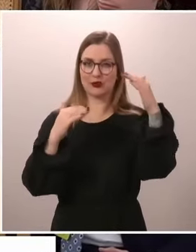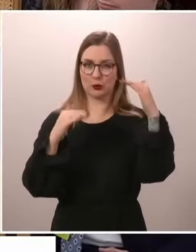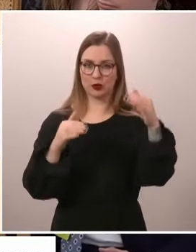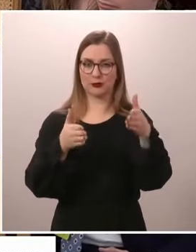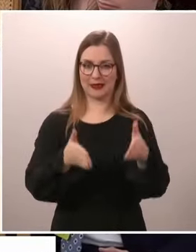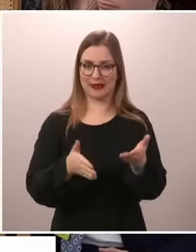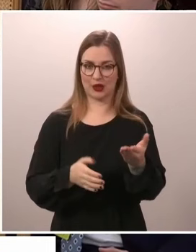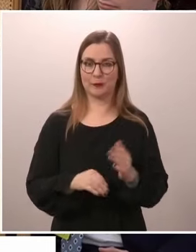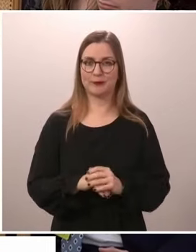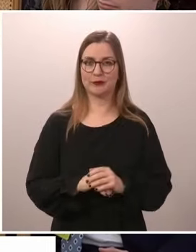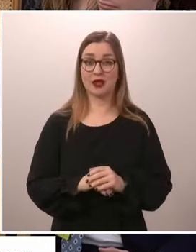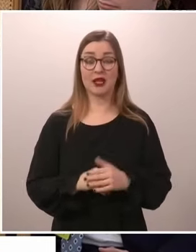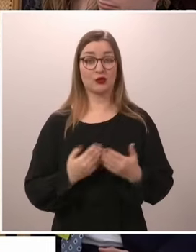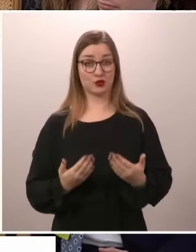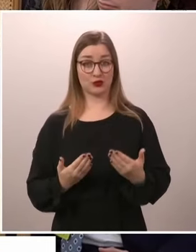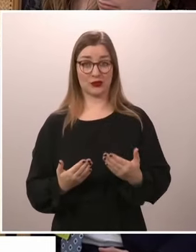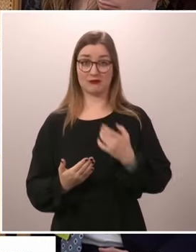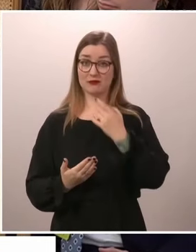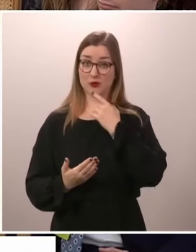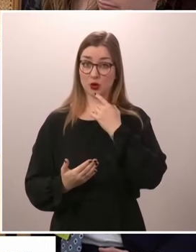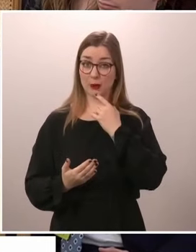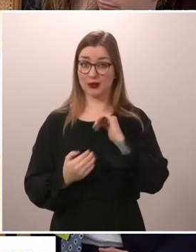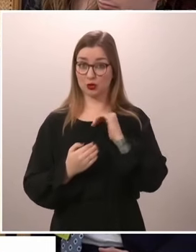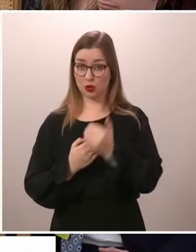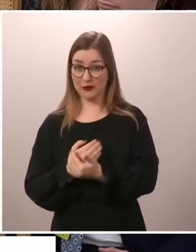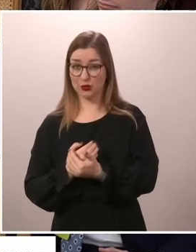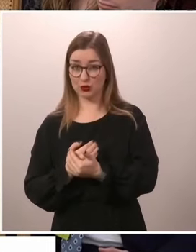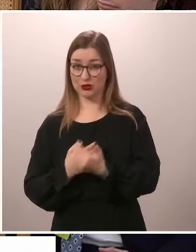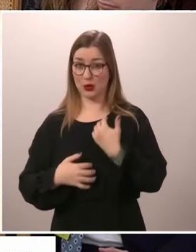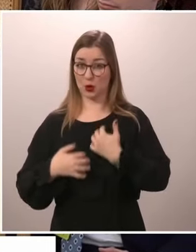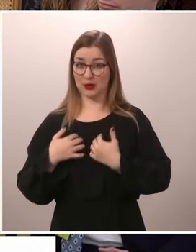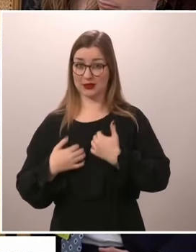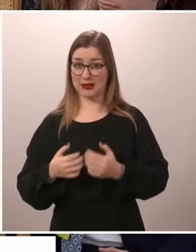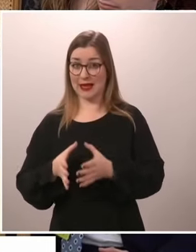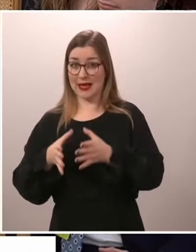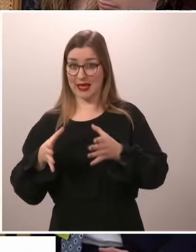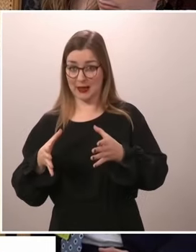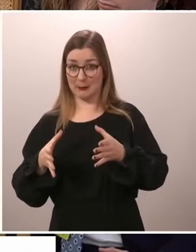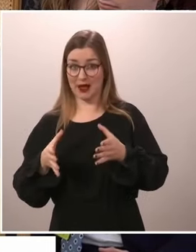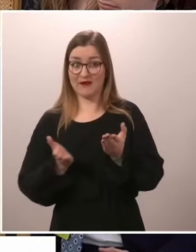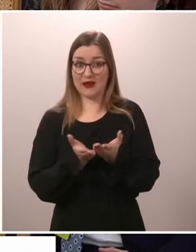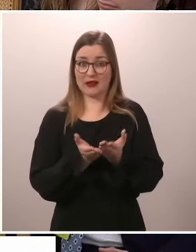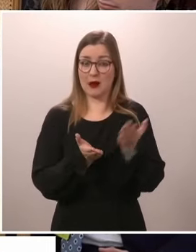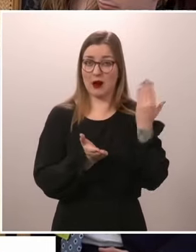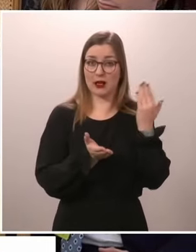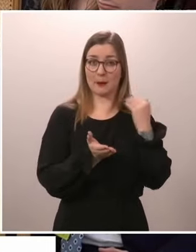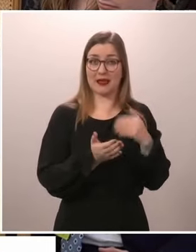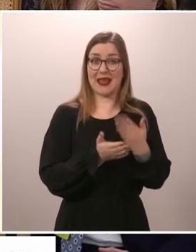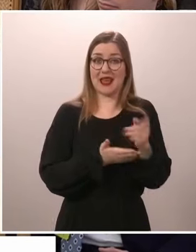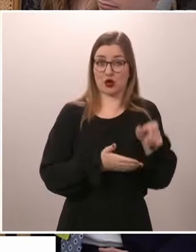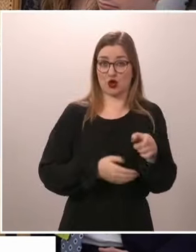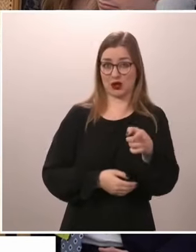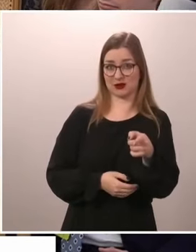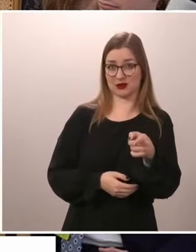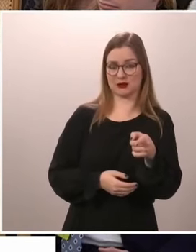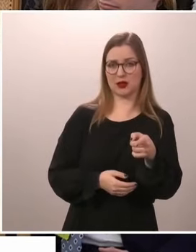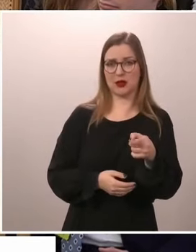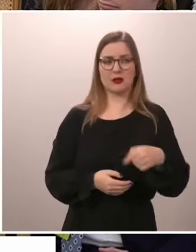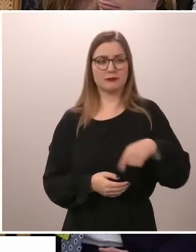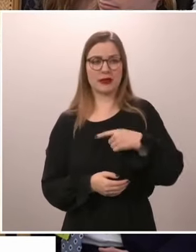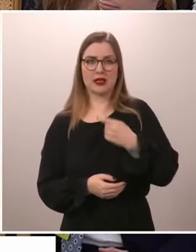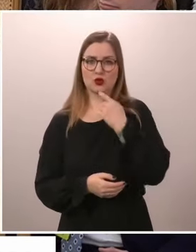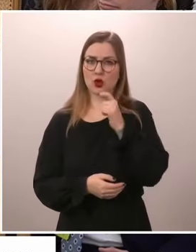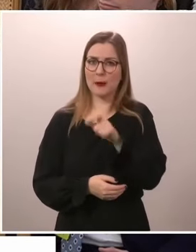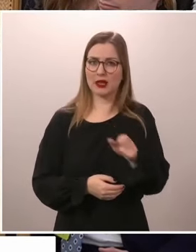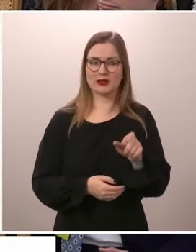huolissanne Suomen turvallisuudesta kuin presidenttiehdokkaana? Mihin meidän suomalaisten tulee varautua? Ja